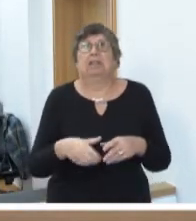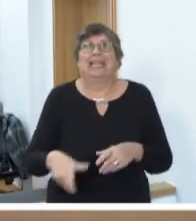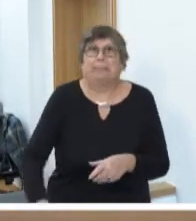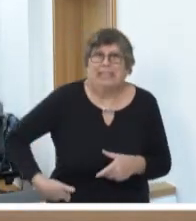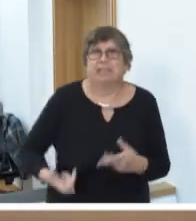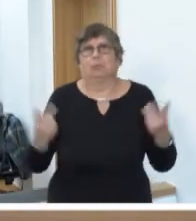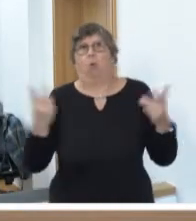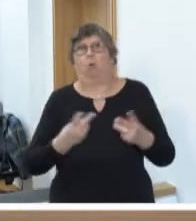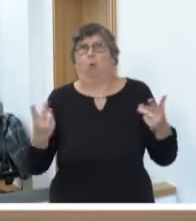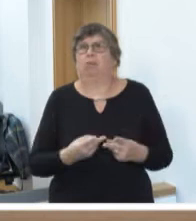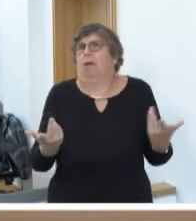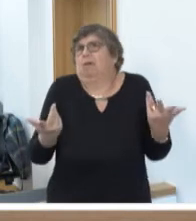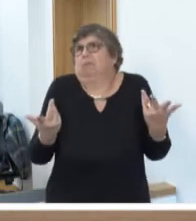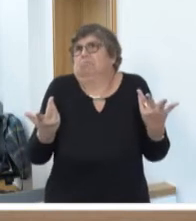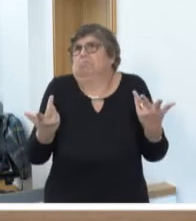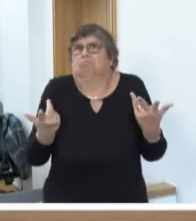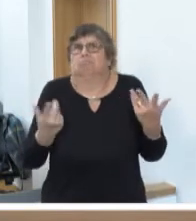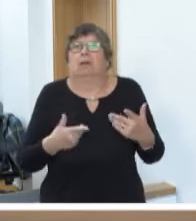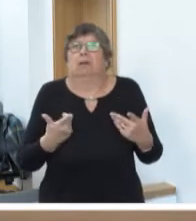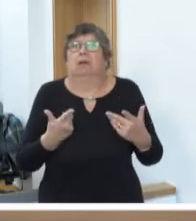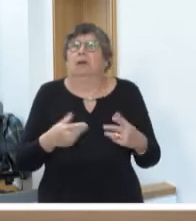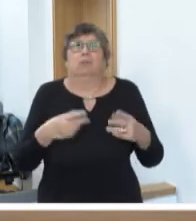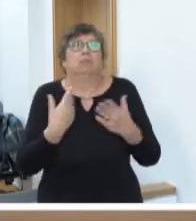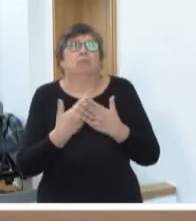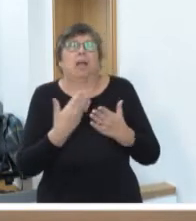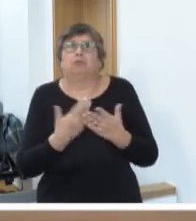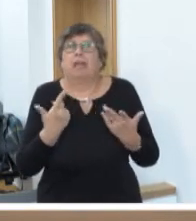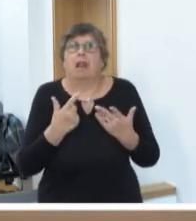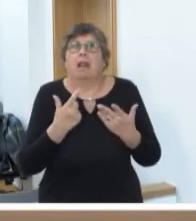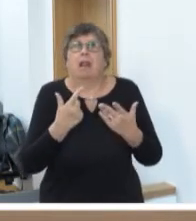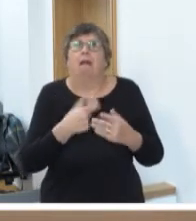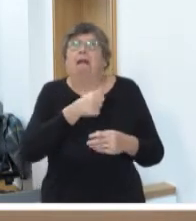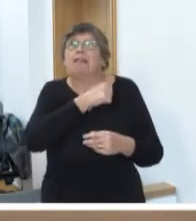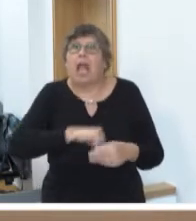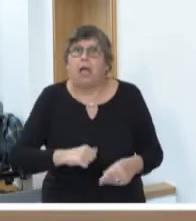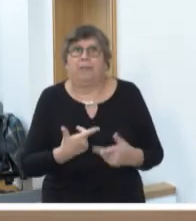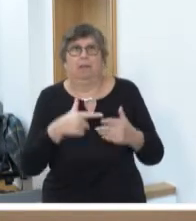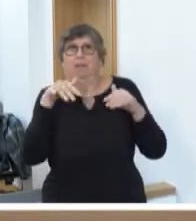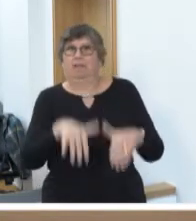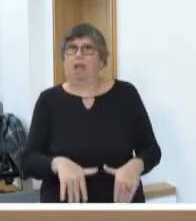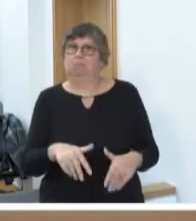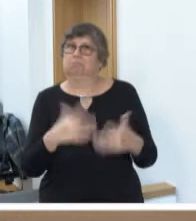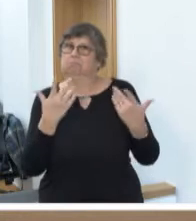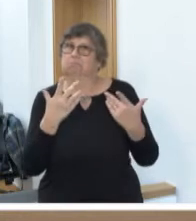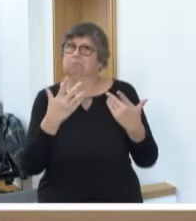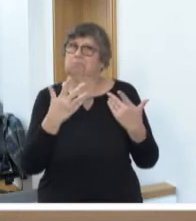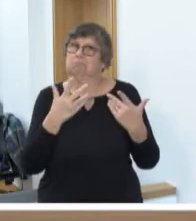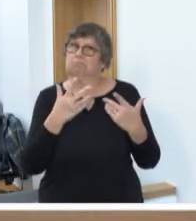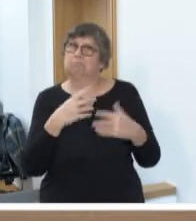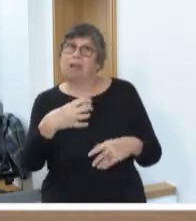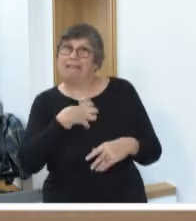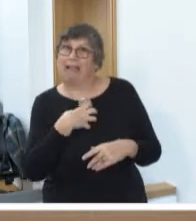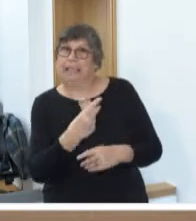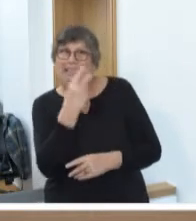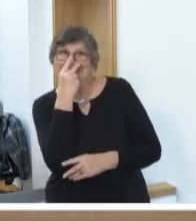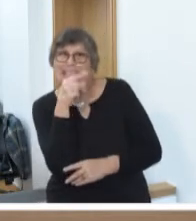Beispiel ist er transplantiert, zum Beispiel hat er eine große Narbe. Das sind Krankheiten, die kann man erkennen.